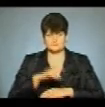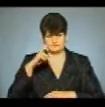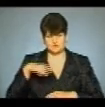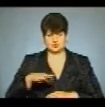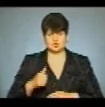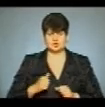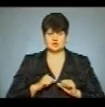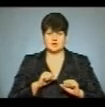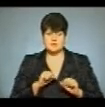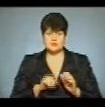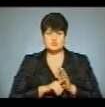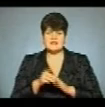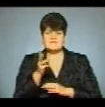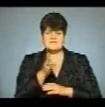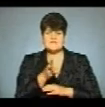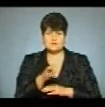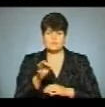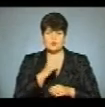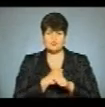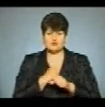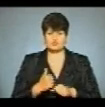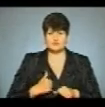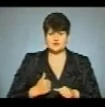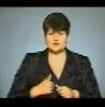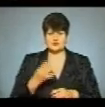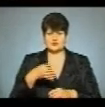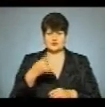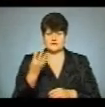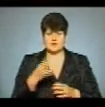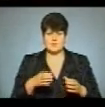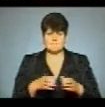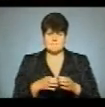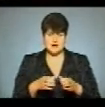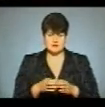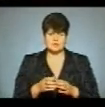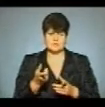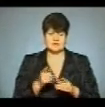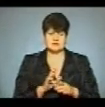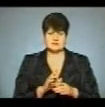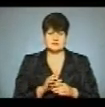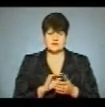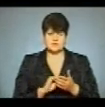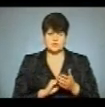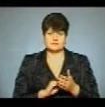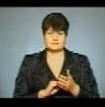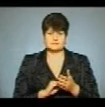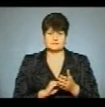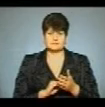Урок розпочали з показу відео про роботу військових 44-ї бригади. Один з авторів – прес-секретар бригади Юрій Кульпа.